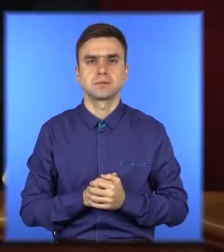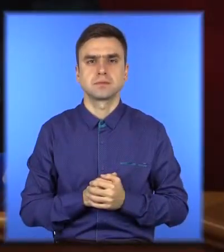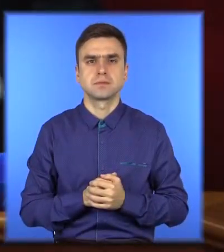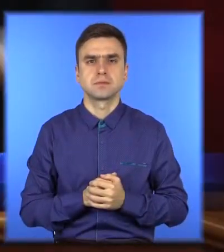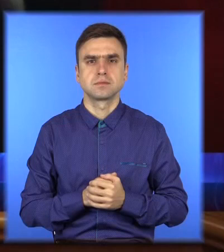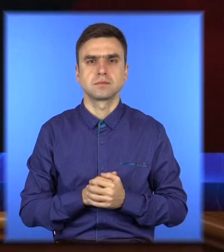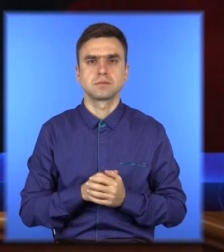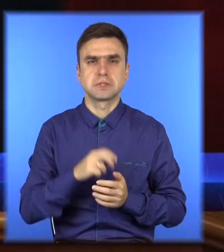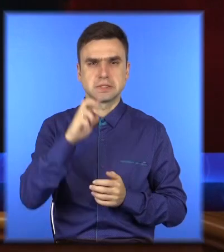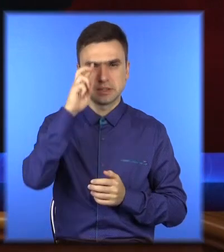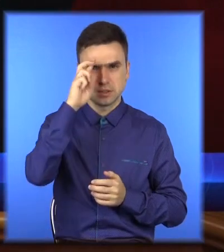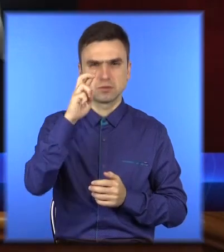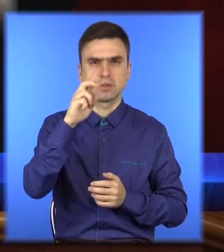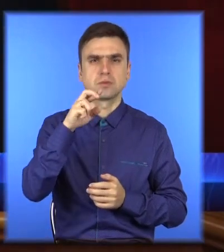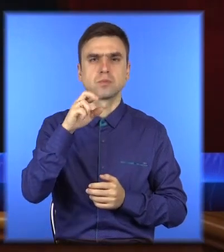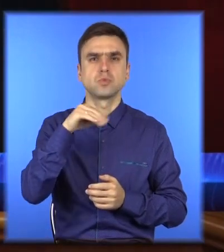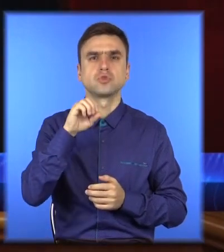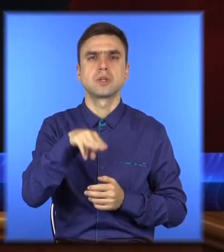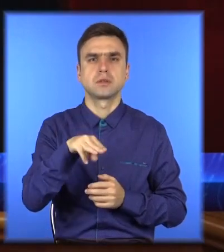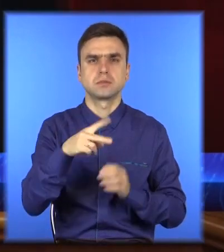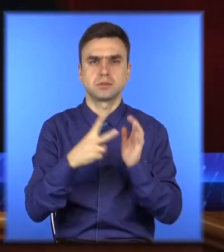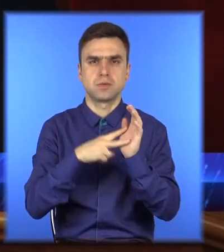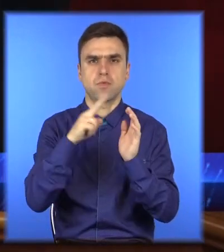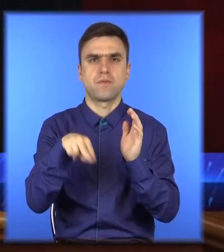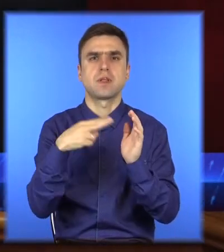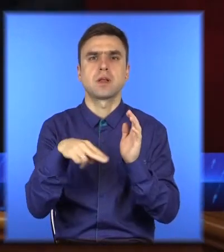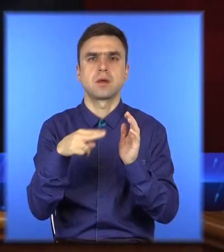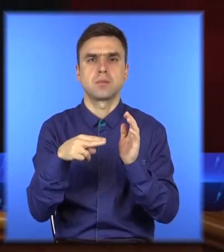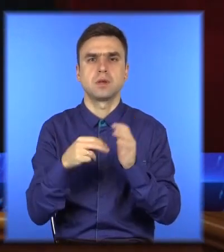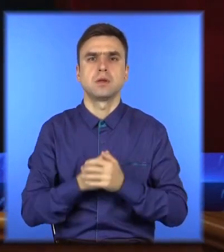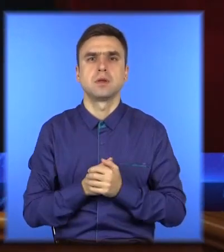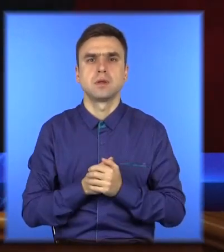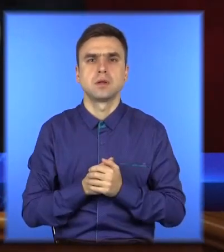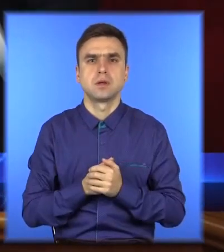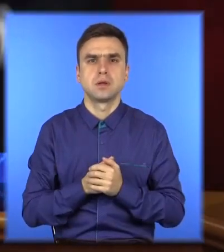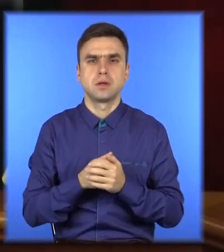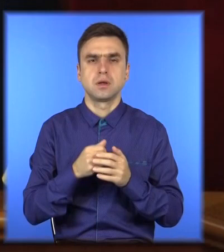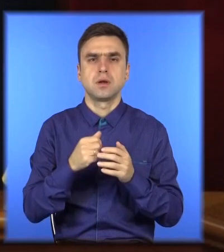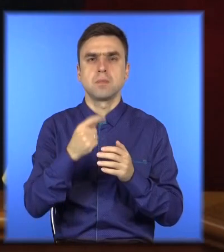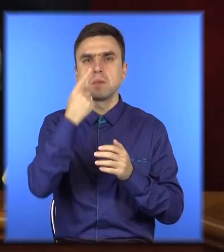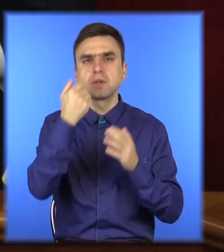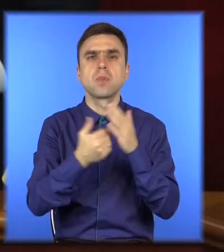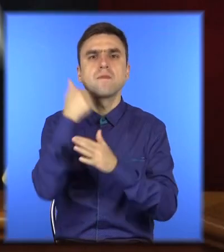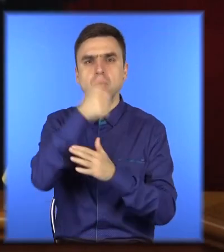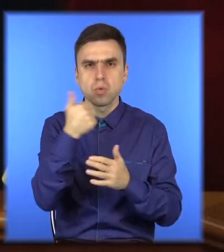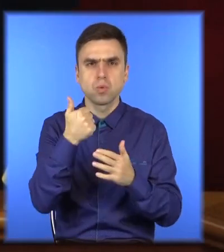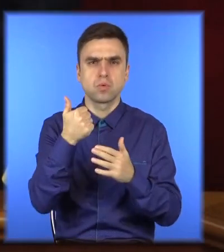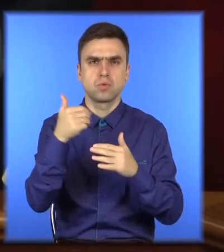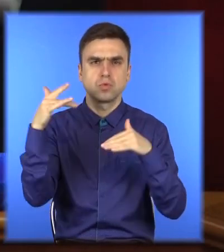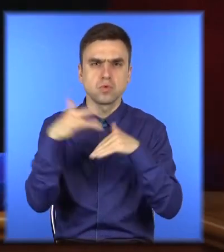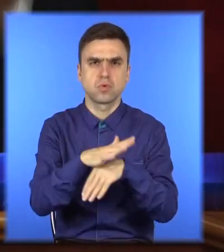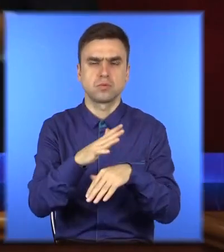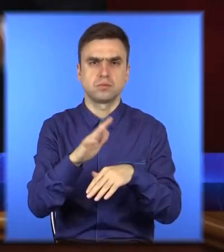Державний бюджет 7 грудня, в день місцевого саморядування, і не під ялинку, і не вночі, а